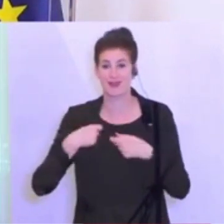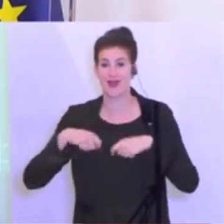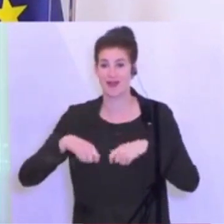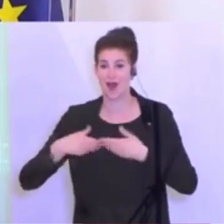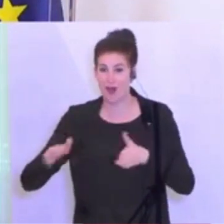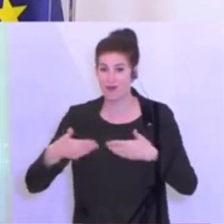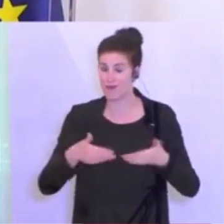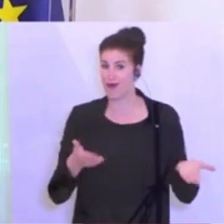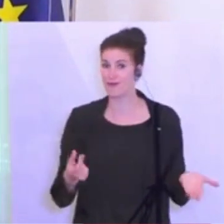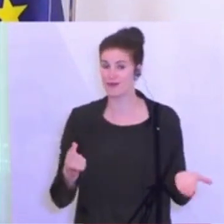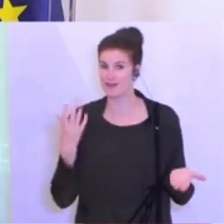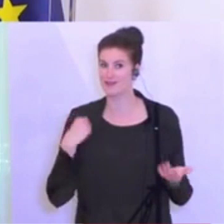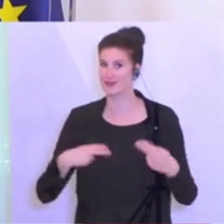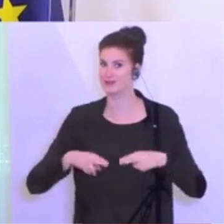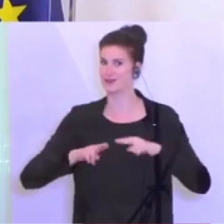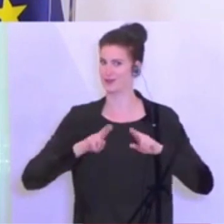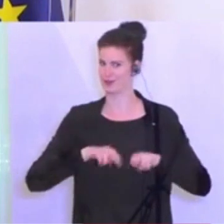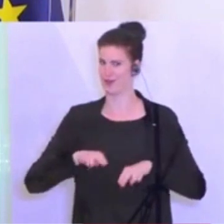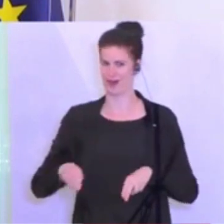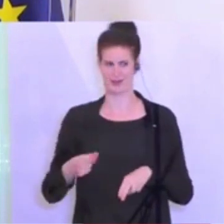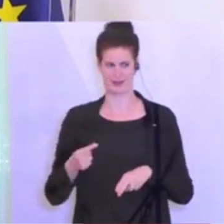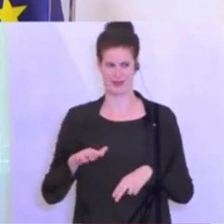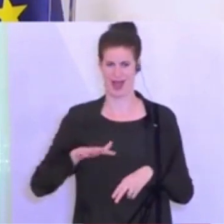Normalität und das gilt in allen Bereichen.